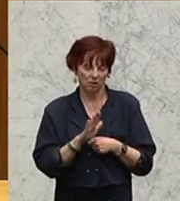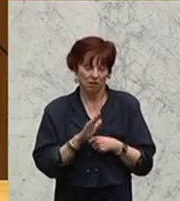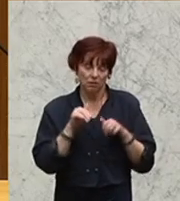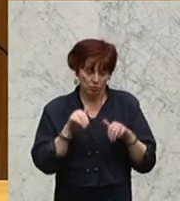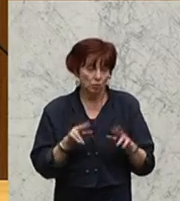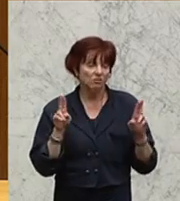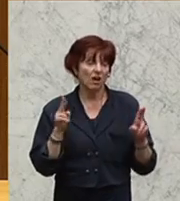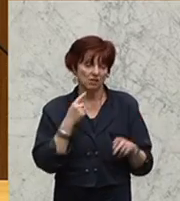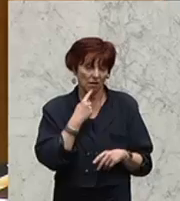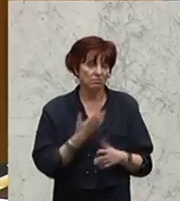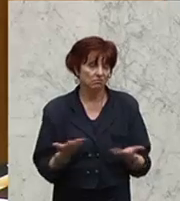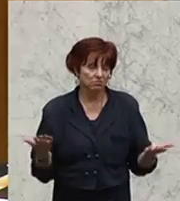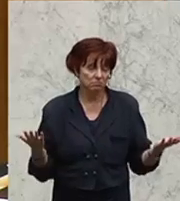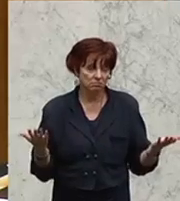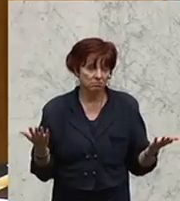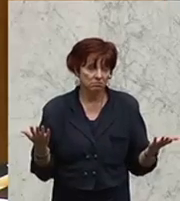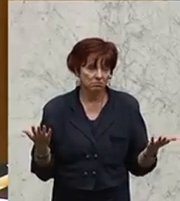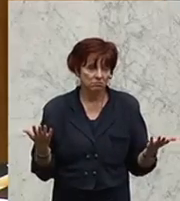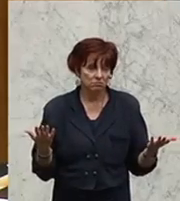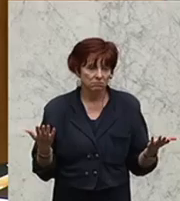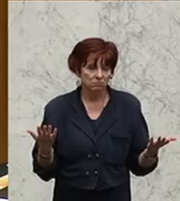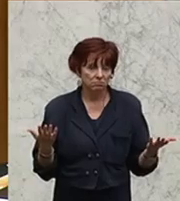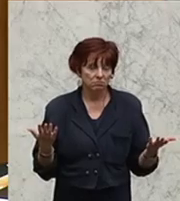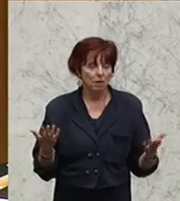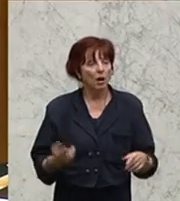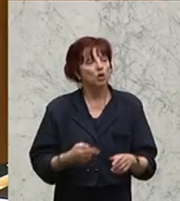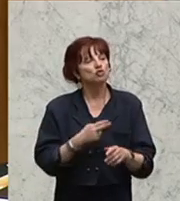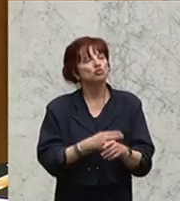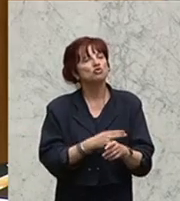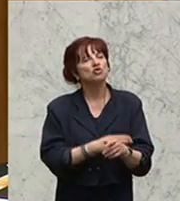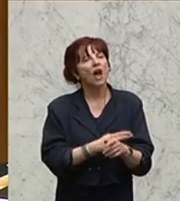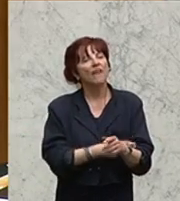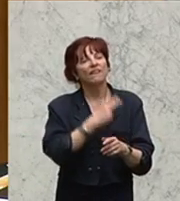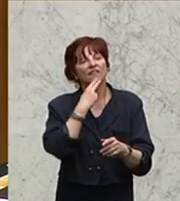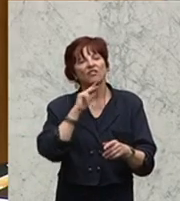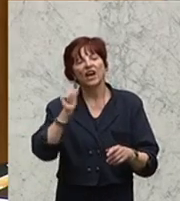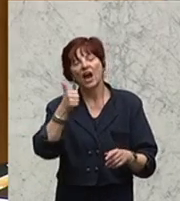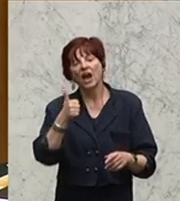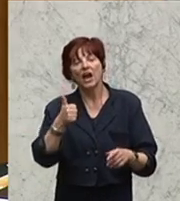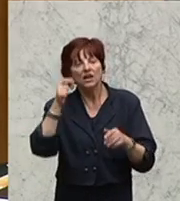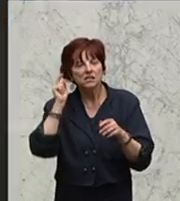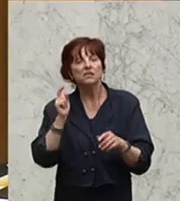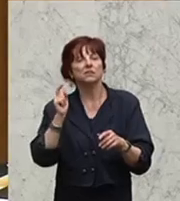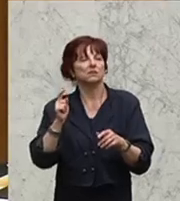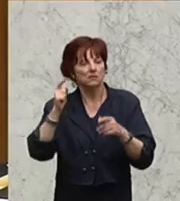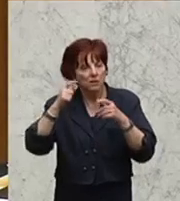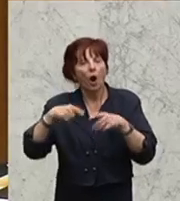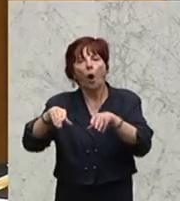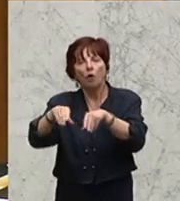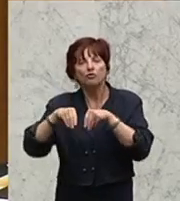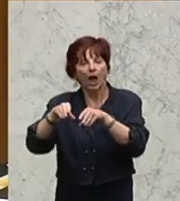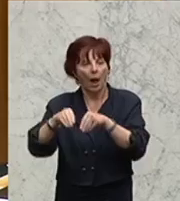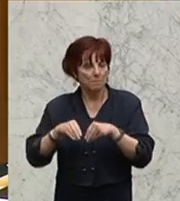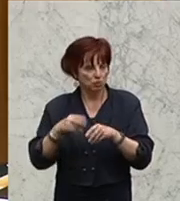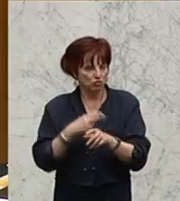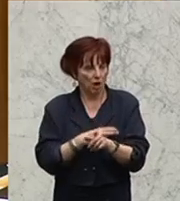offen sagen. Denn wir können jene Staaten, die die Erstaufnahmestaaten sind und allzu